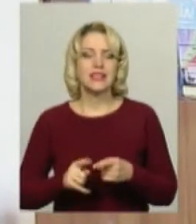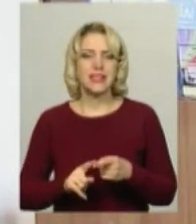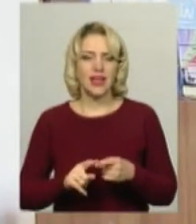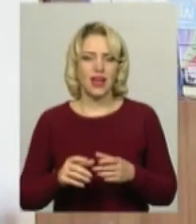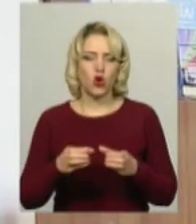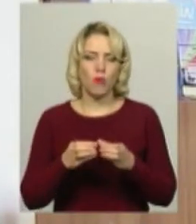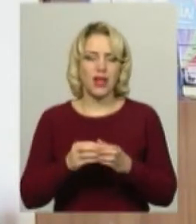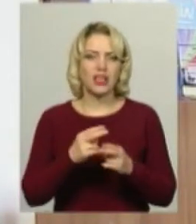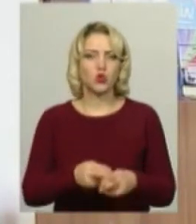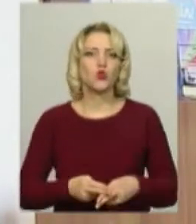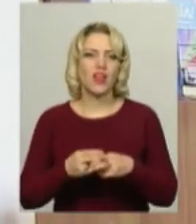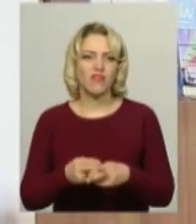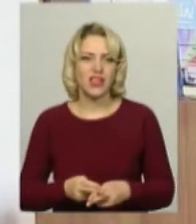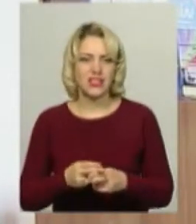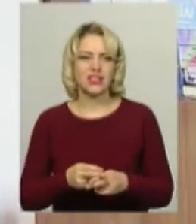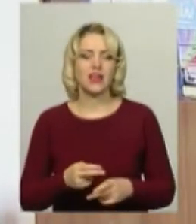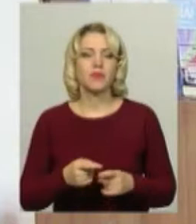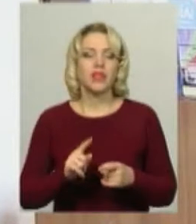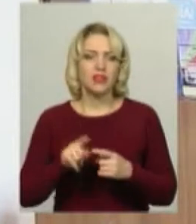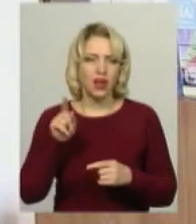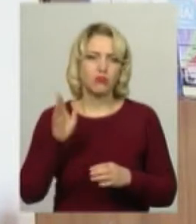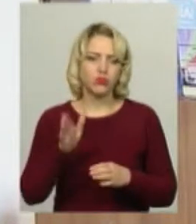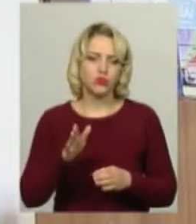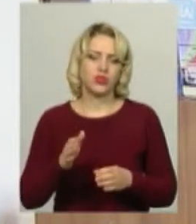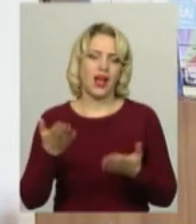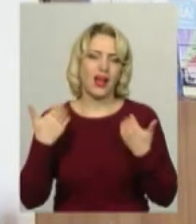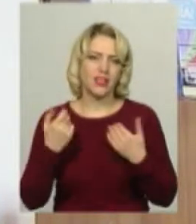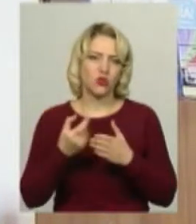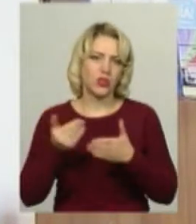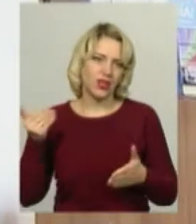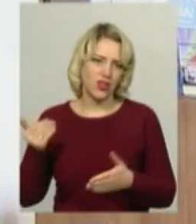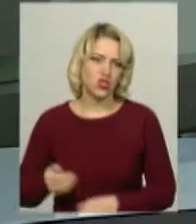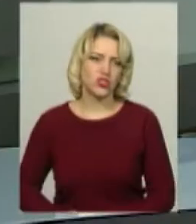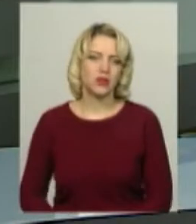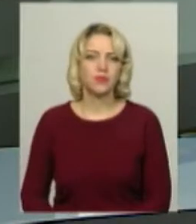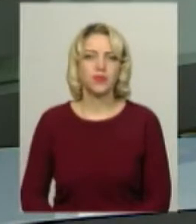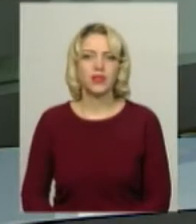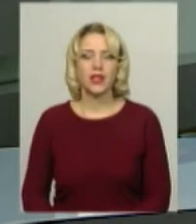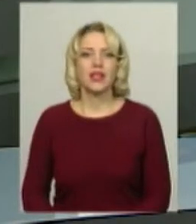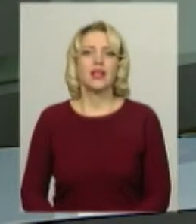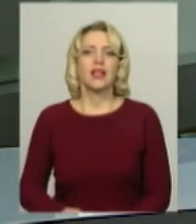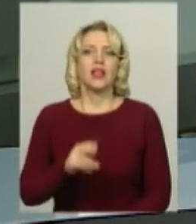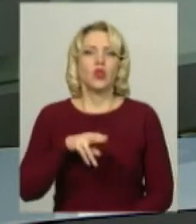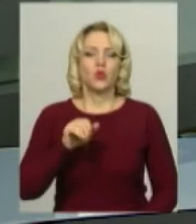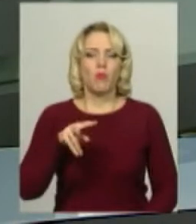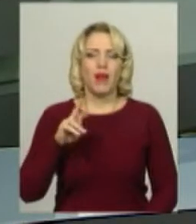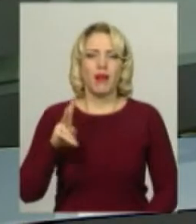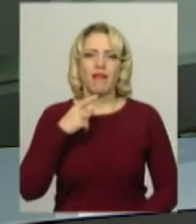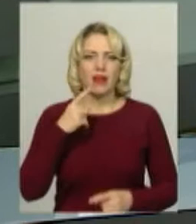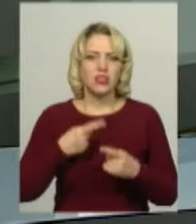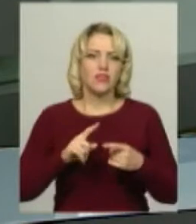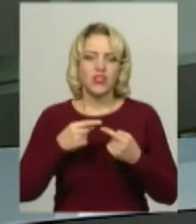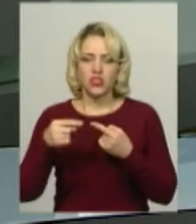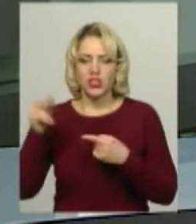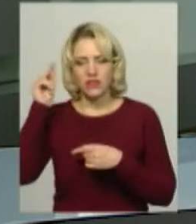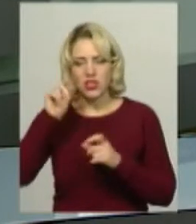громада Дунаєвецька, Гордоцька, тобто там будуть канікули дещо раніше. Тетяна Добля каже, в інших навчальних